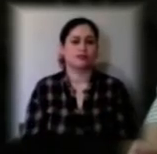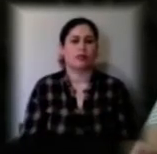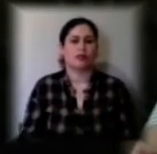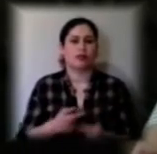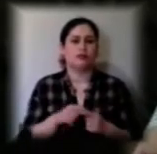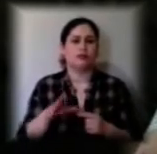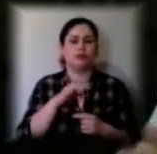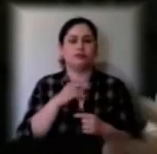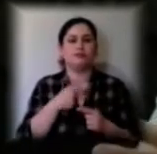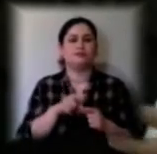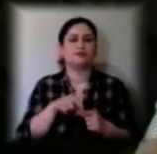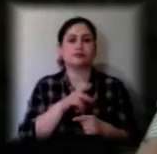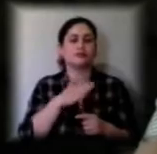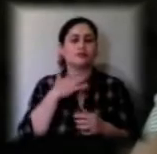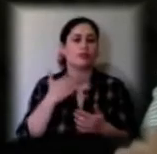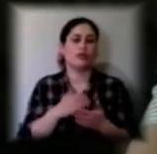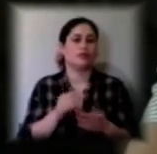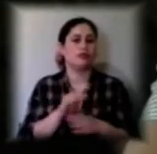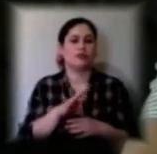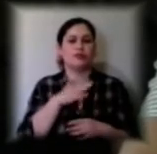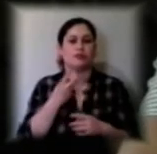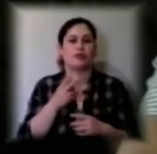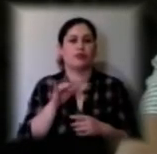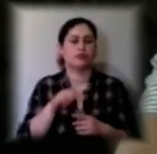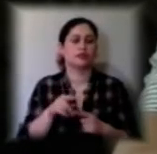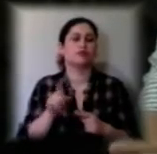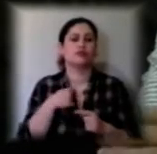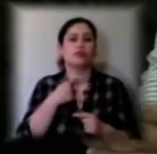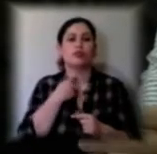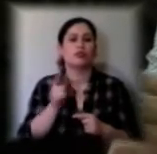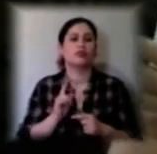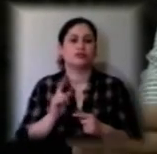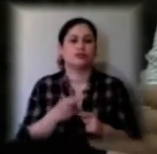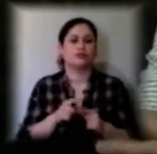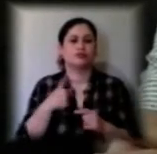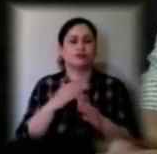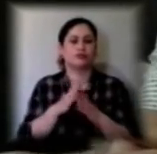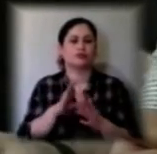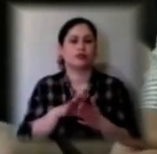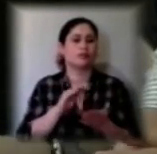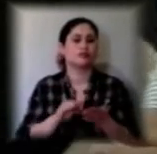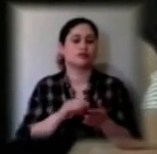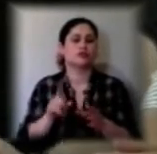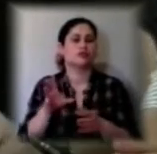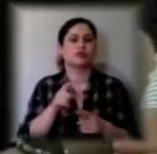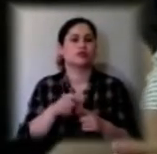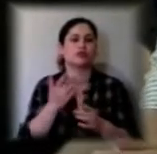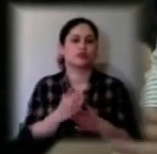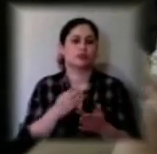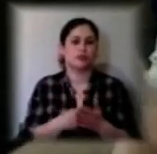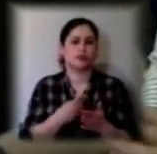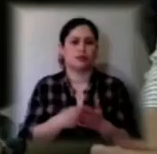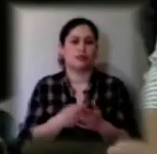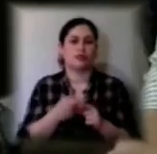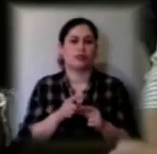Тут те, що додали. Два пункти. Що ми голосуємо? Я просив би вказувати все, що є в бюджеті, тому що